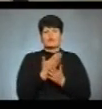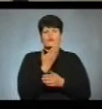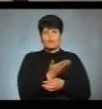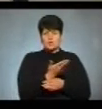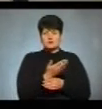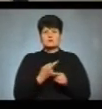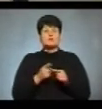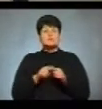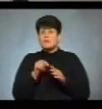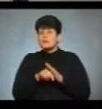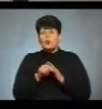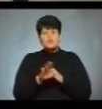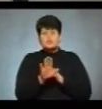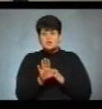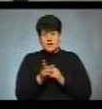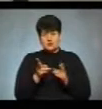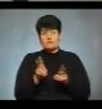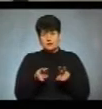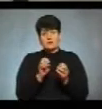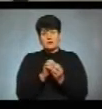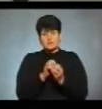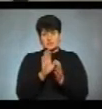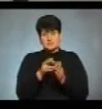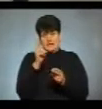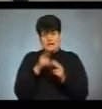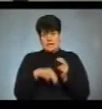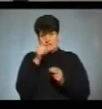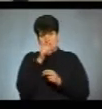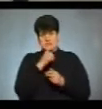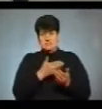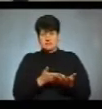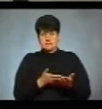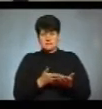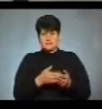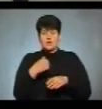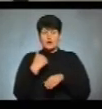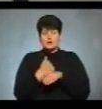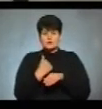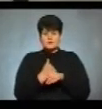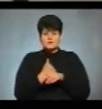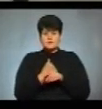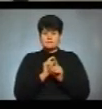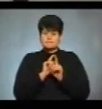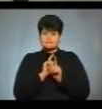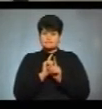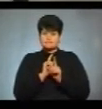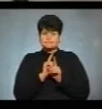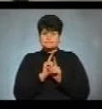не означає, що він і залишиться на кінець місяця. Основна інтрига зміни